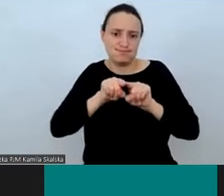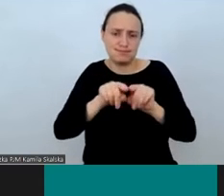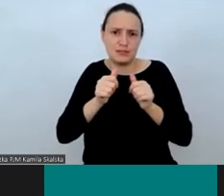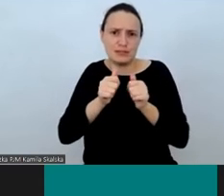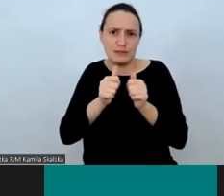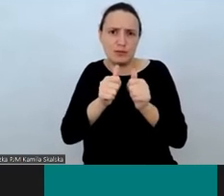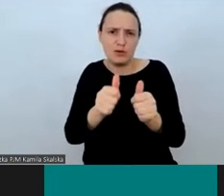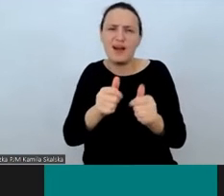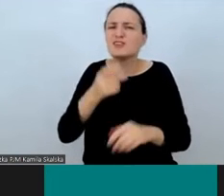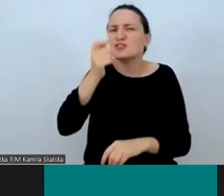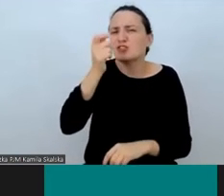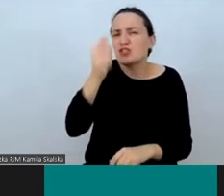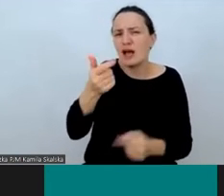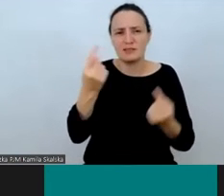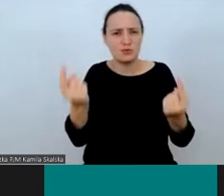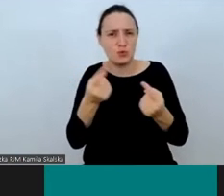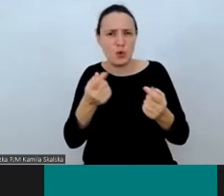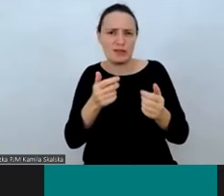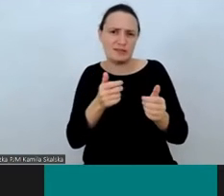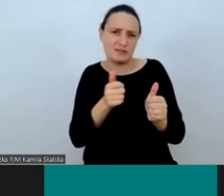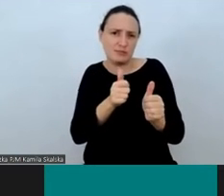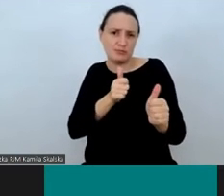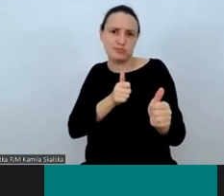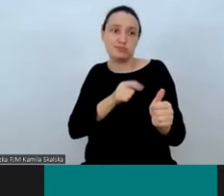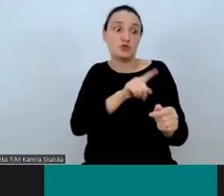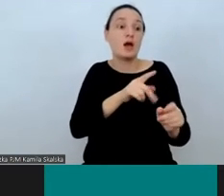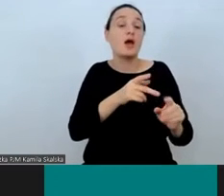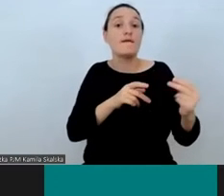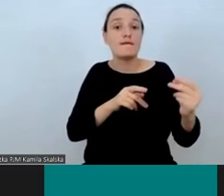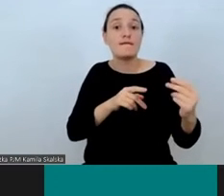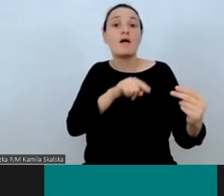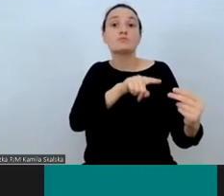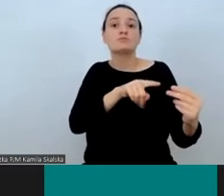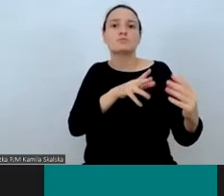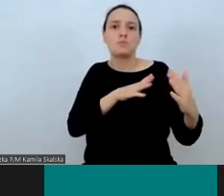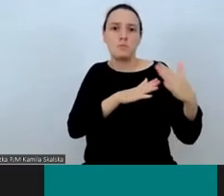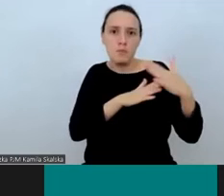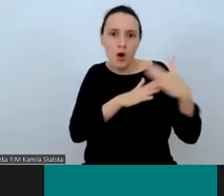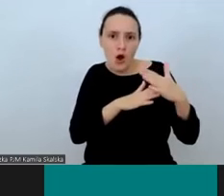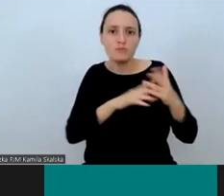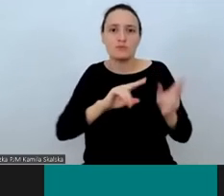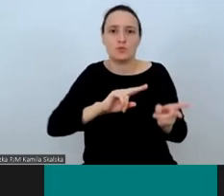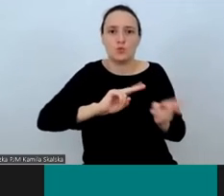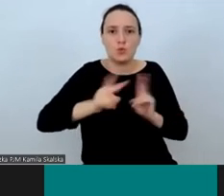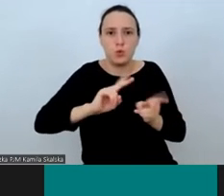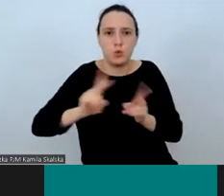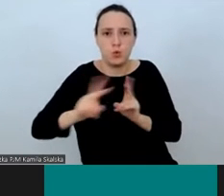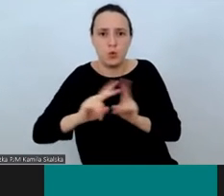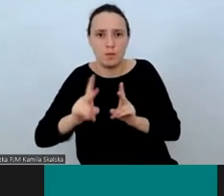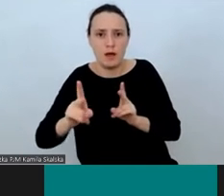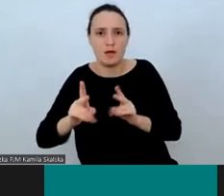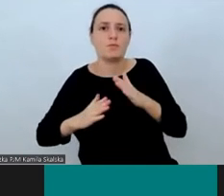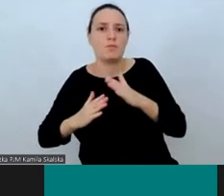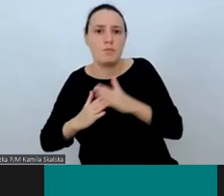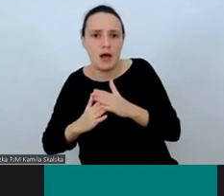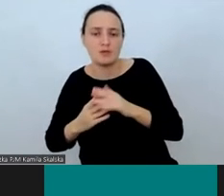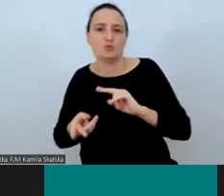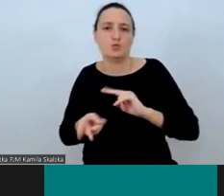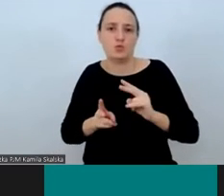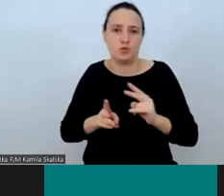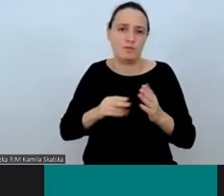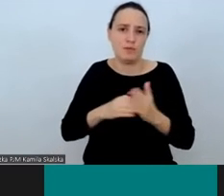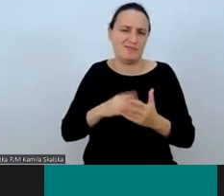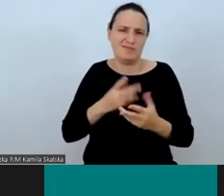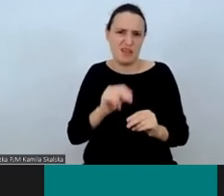dzieje się tak, że mówca zatrzymuje się i następuje czas na tłumaczenie. Natomiast w